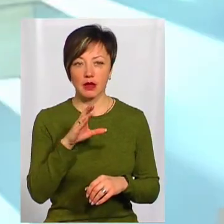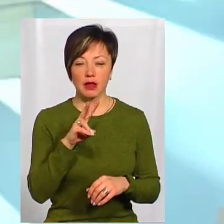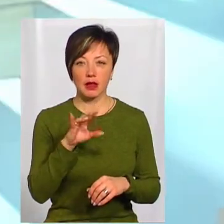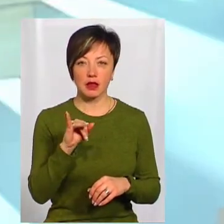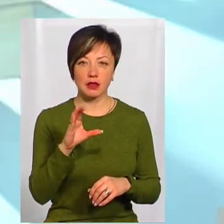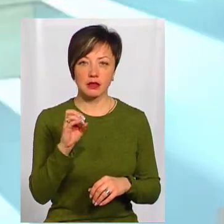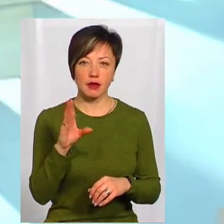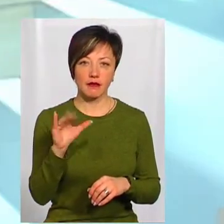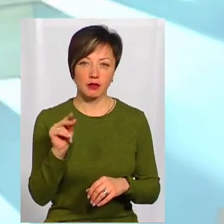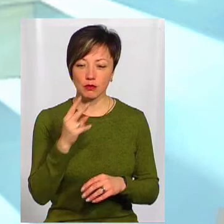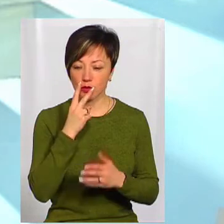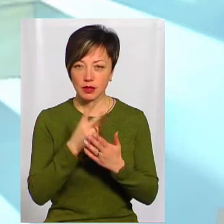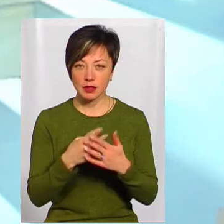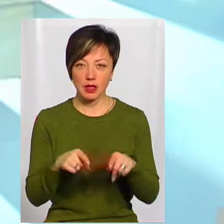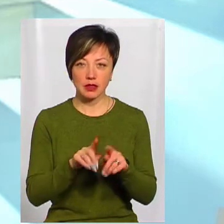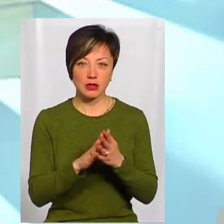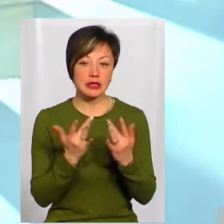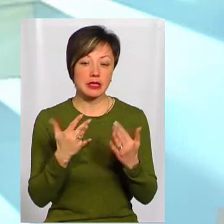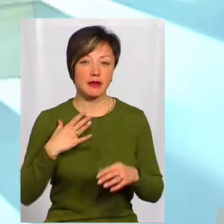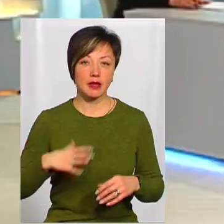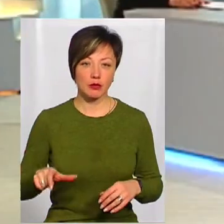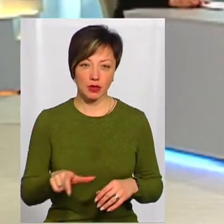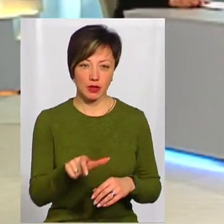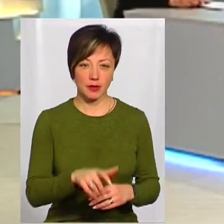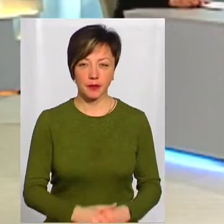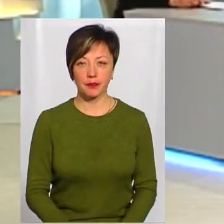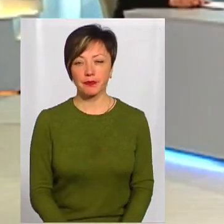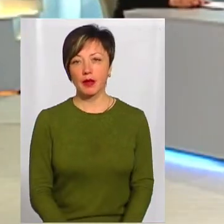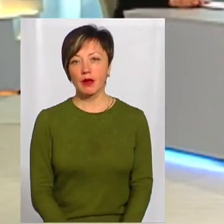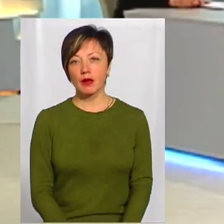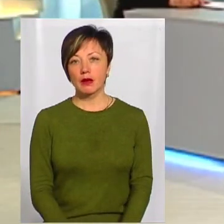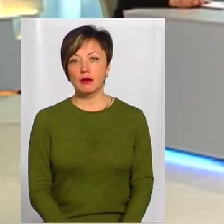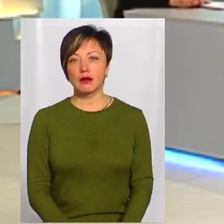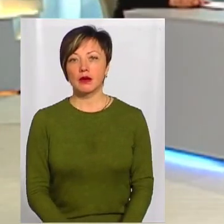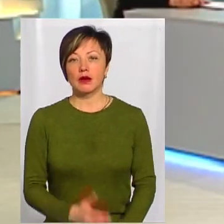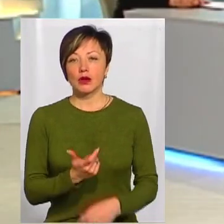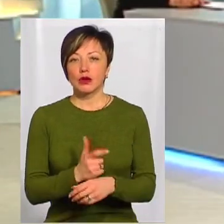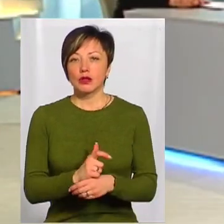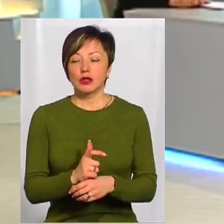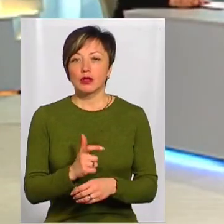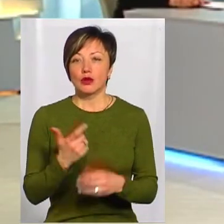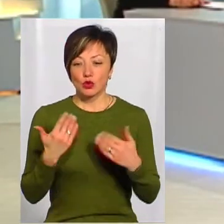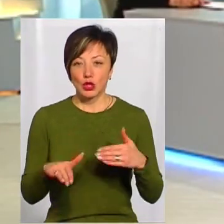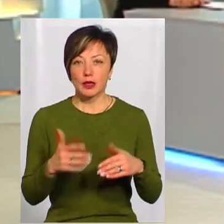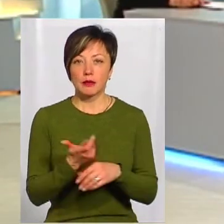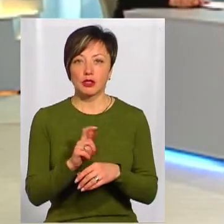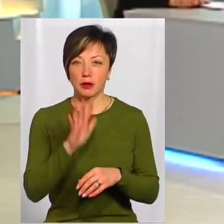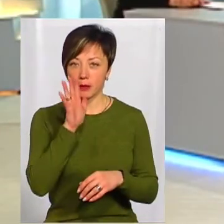ситуація, спостерігається, скільки ще витримують ріки? Вже більше п'яти років